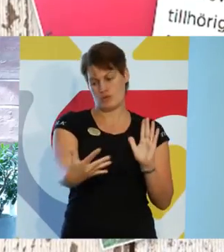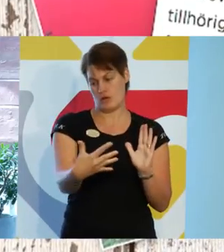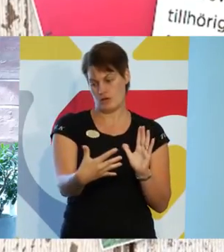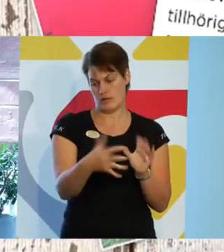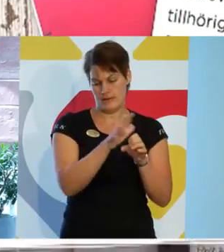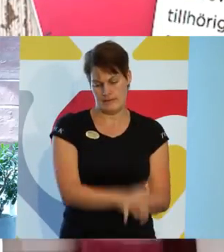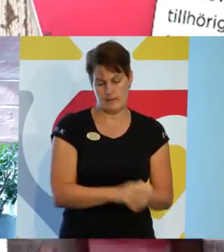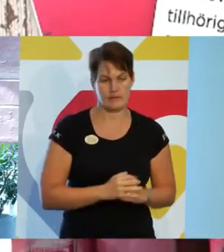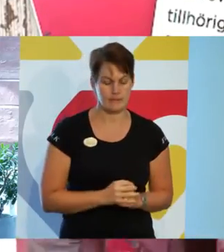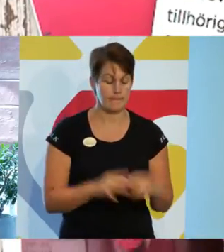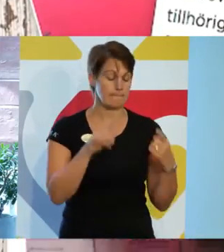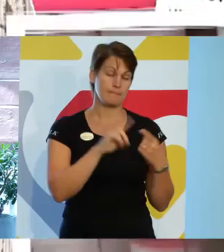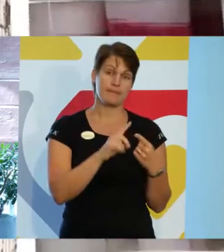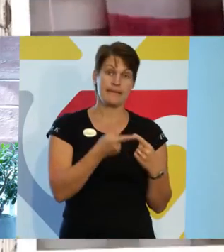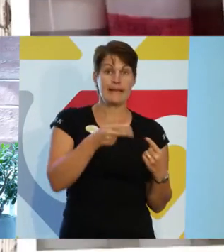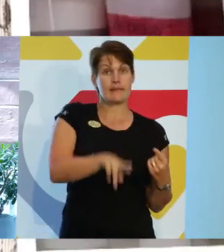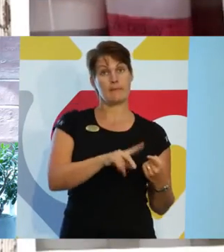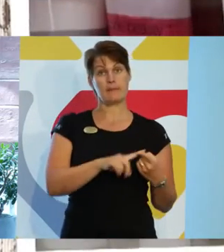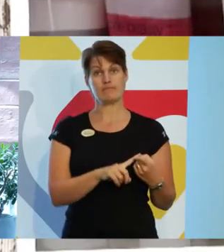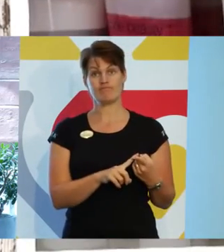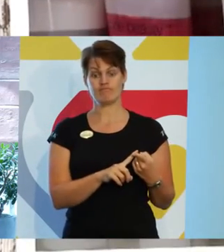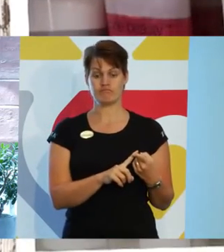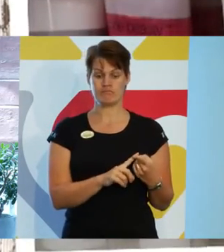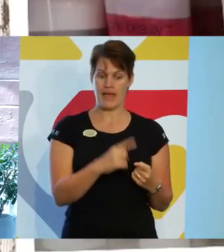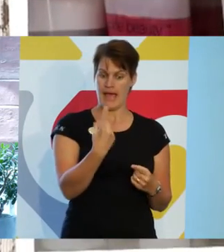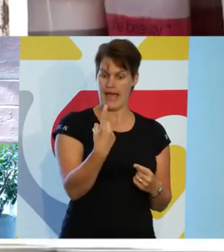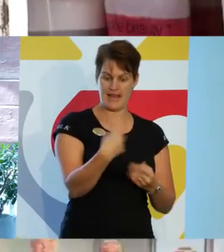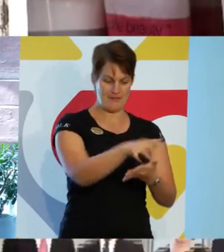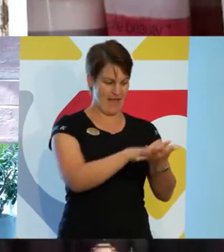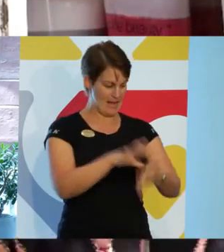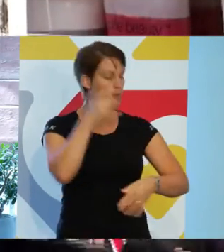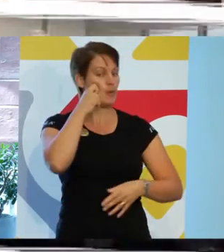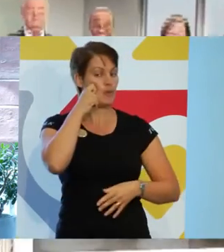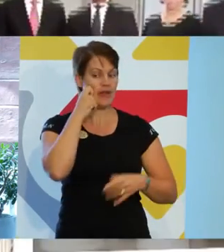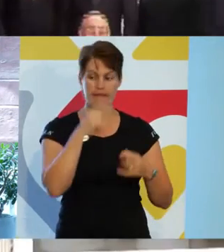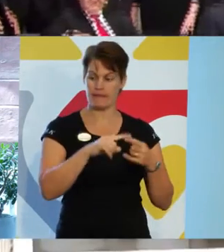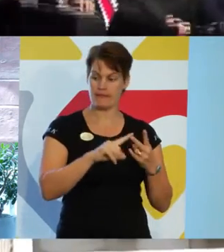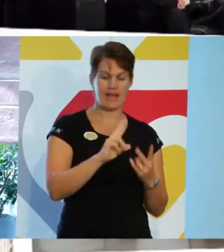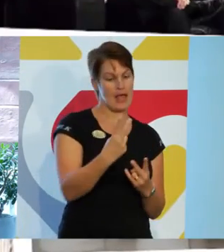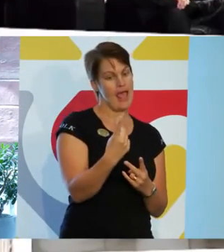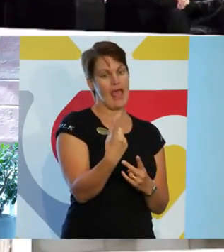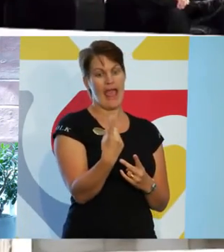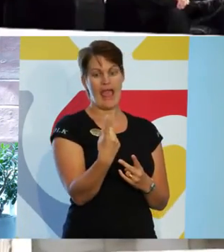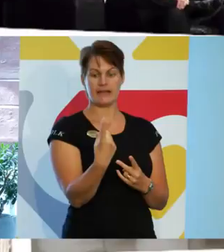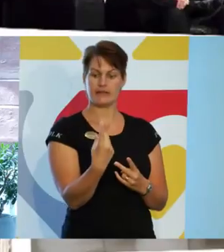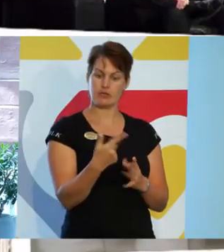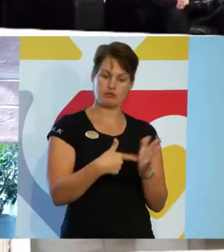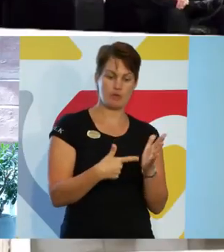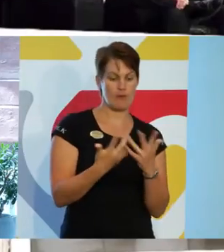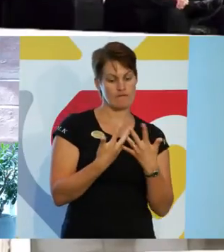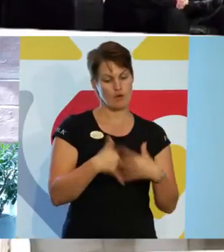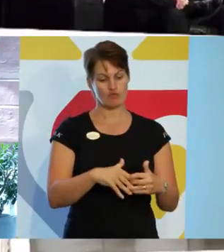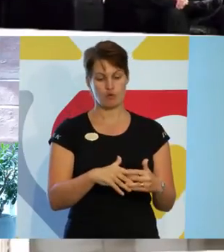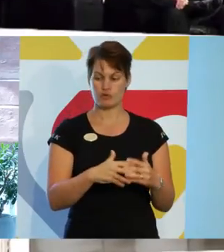Det kunde handla om att endast en färg på huden eller en sorts funktionsfullkomlig